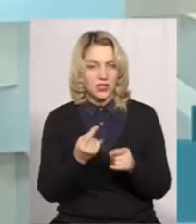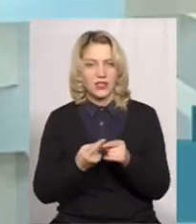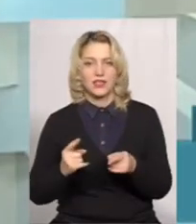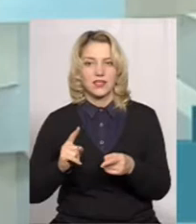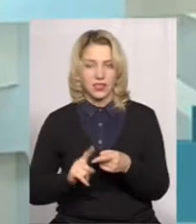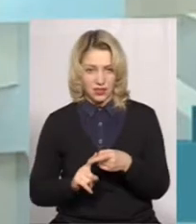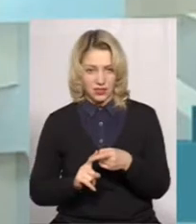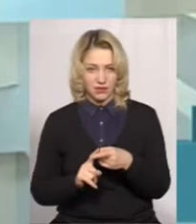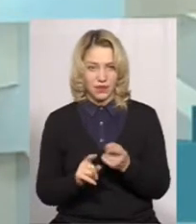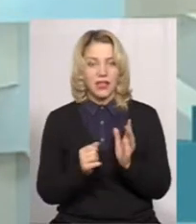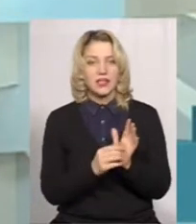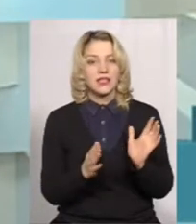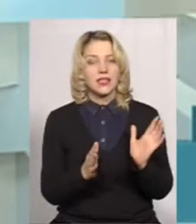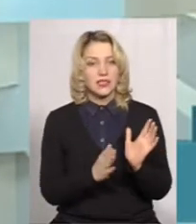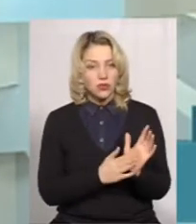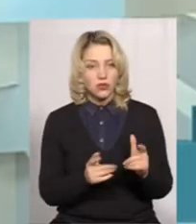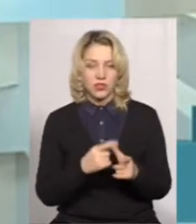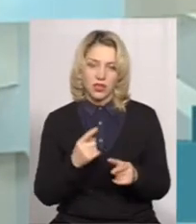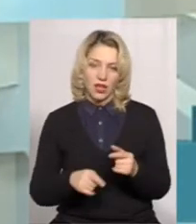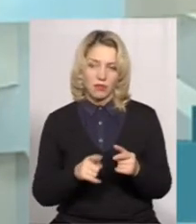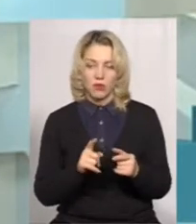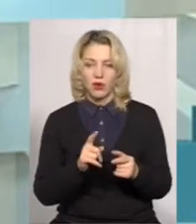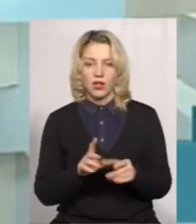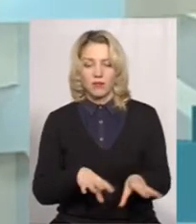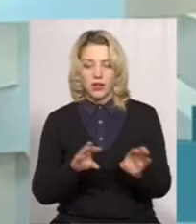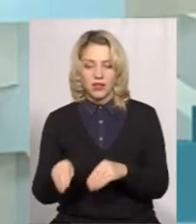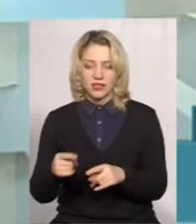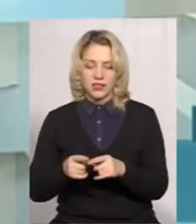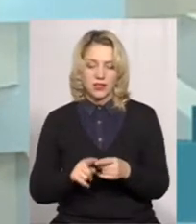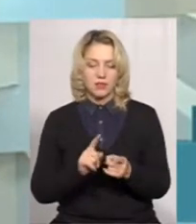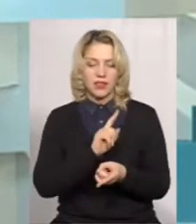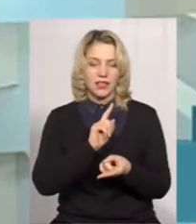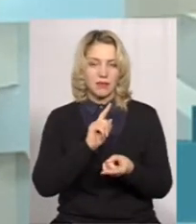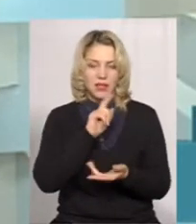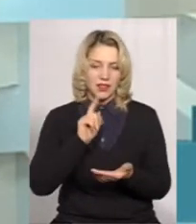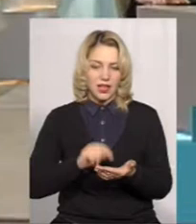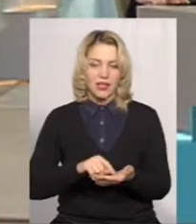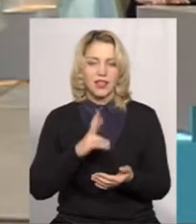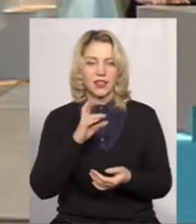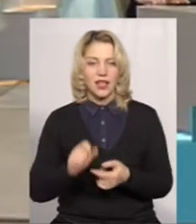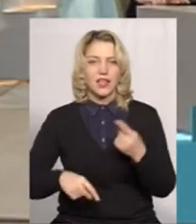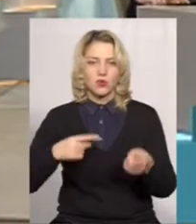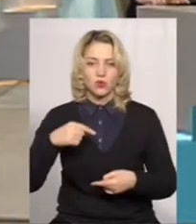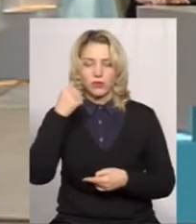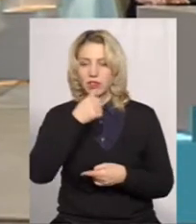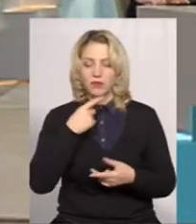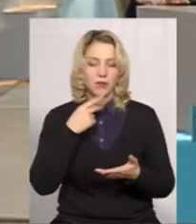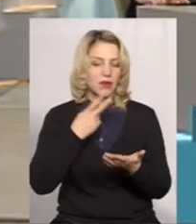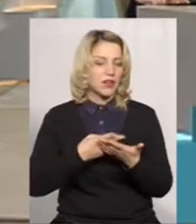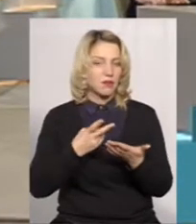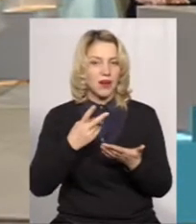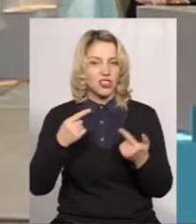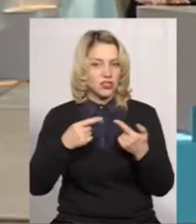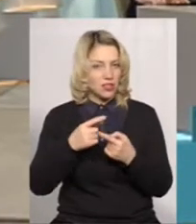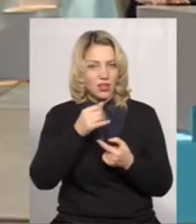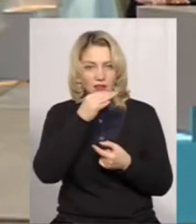зареєструється або перекладеться питання на наступний рік, ми передбачити не можемо. Ну, а думаю,